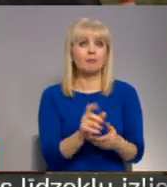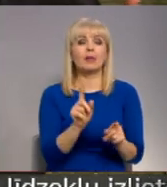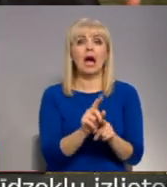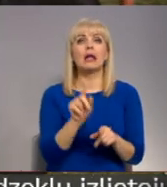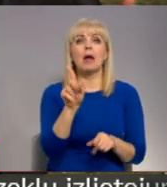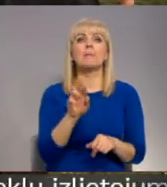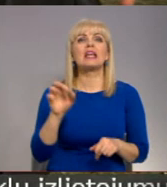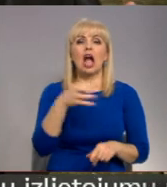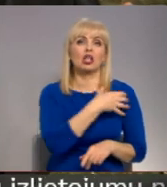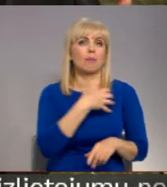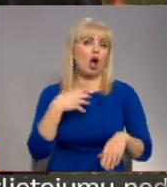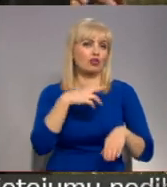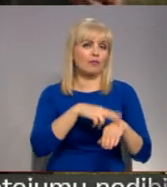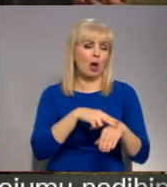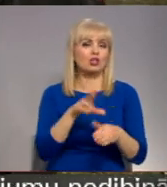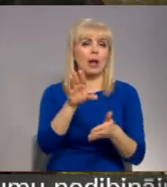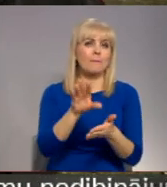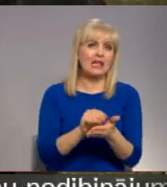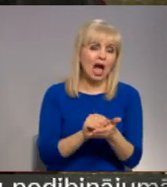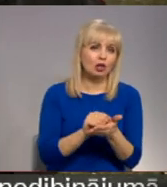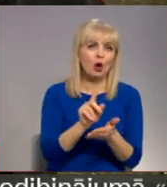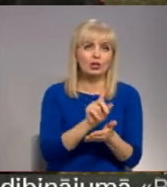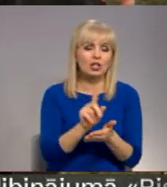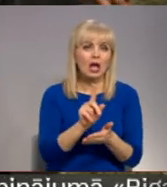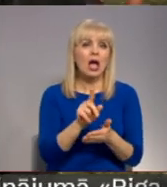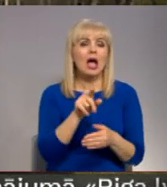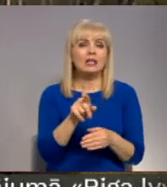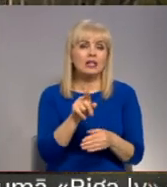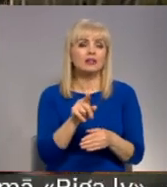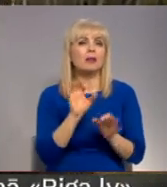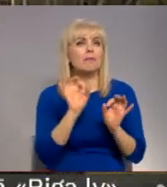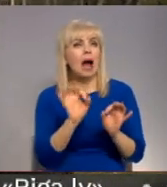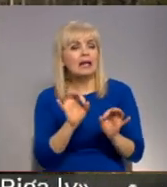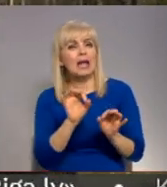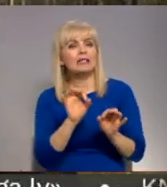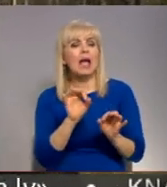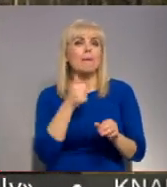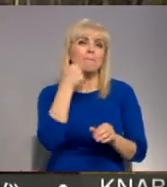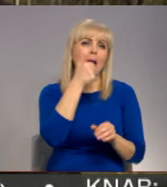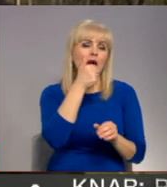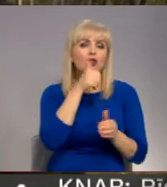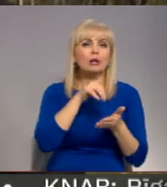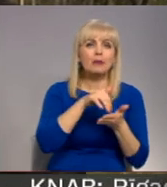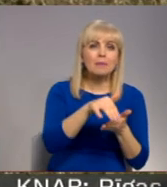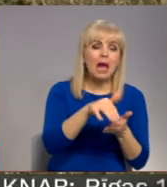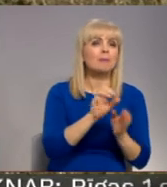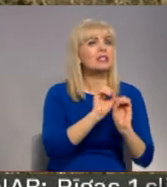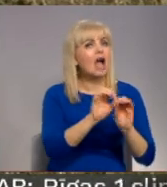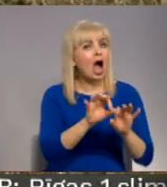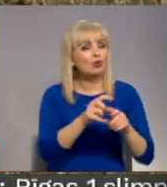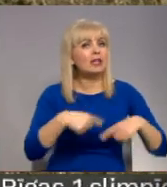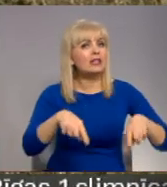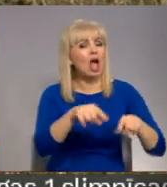priekuļpašvaldības policijas pieredze rāda, ka iedarbīgi ir personiskā pieeja. Skaidrojo cilvēkiem, ka nesakopta teritorija